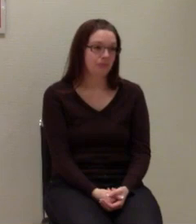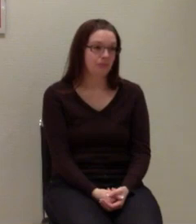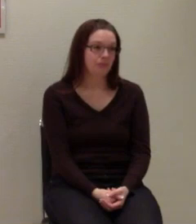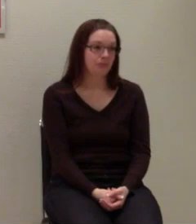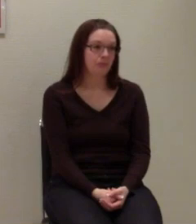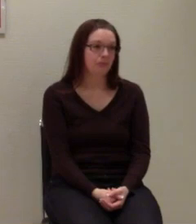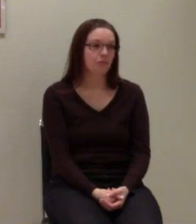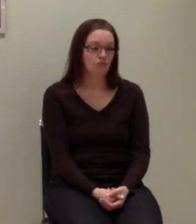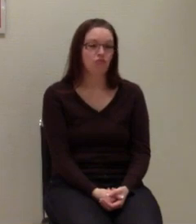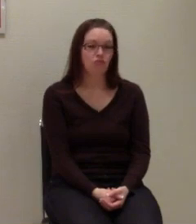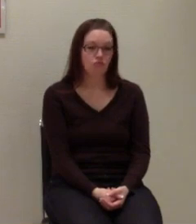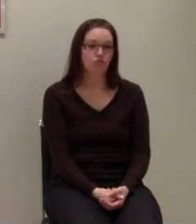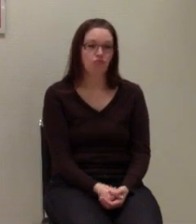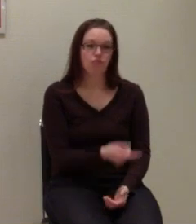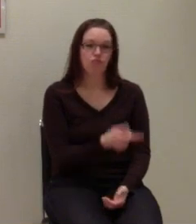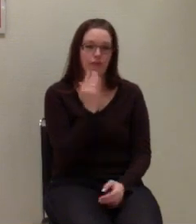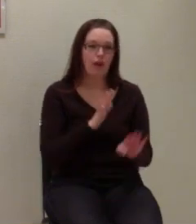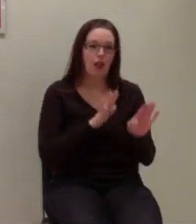Sieht gut aus.